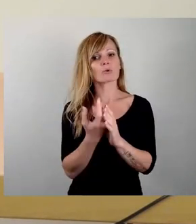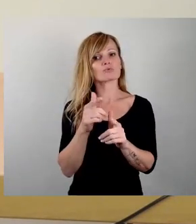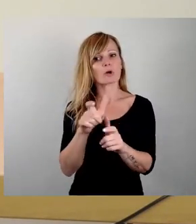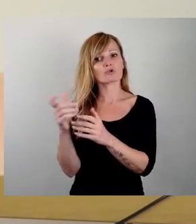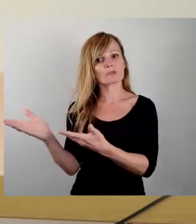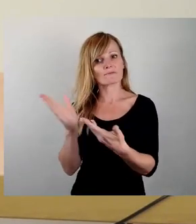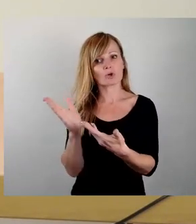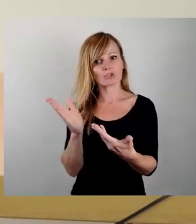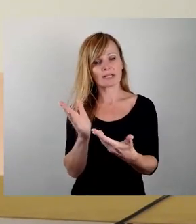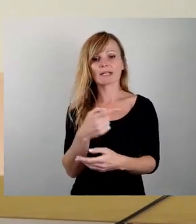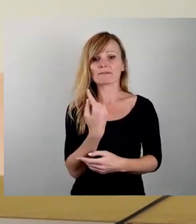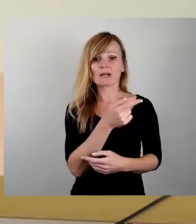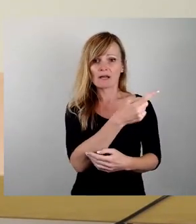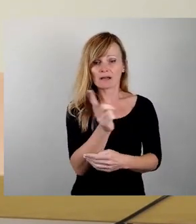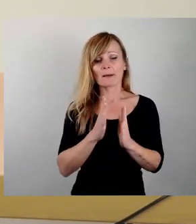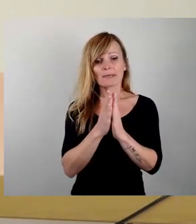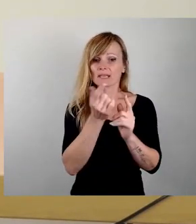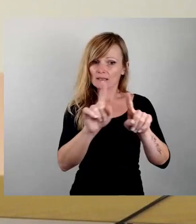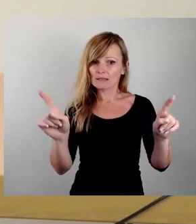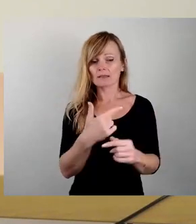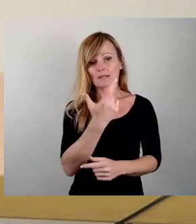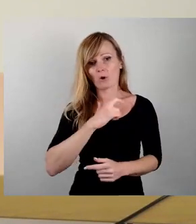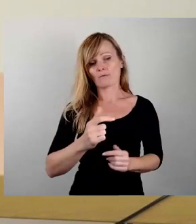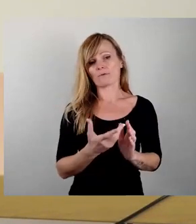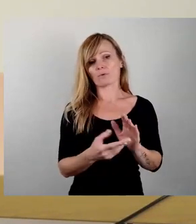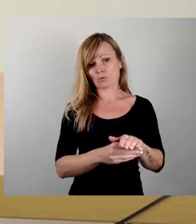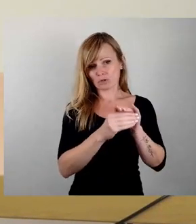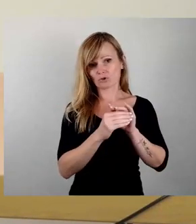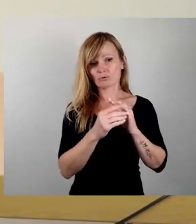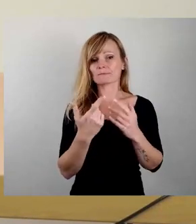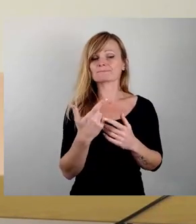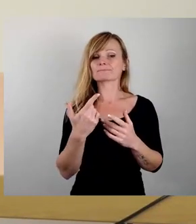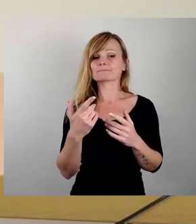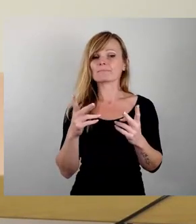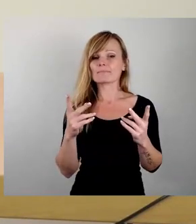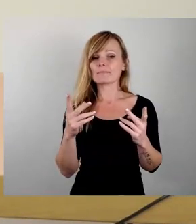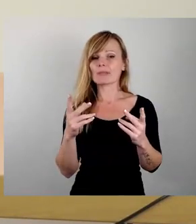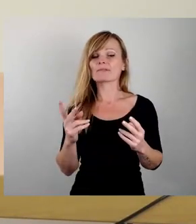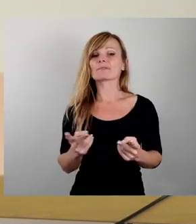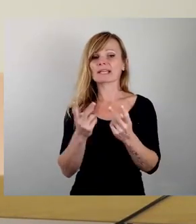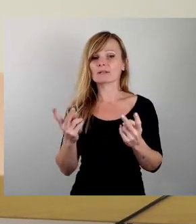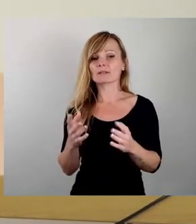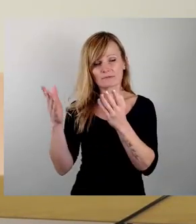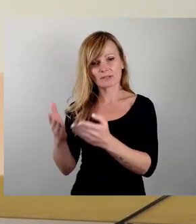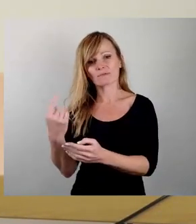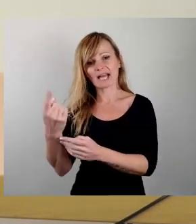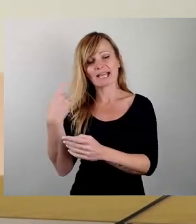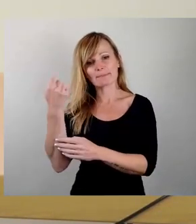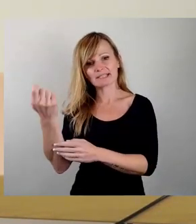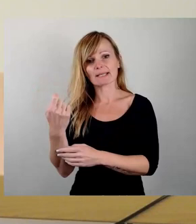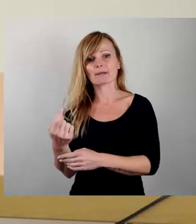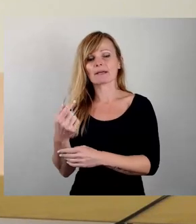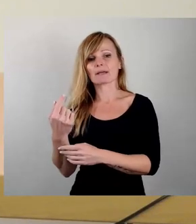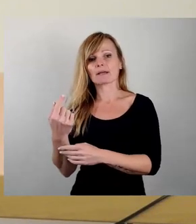um Ihre Unterstützung, dass der Friedhofseigenbetrieb immer genügend Geld von seinen Überschüssen, die er sonst in den Haushalt